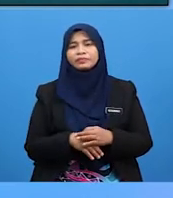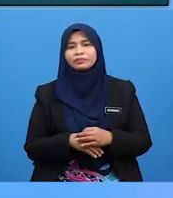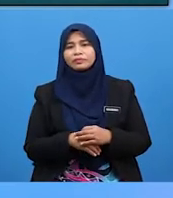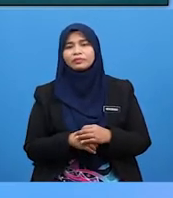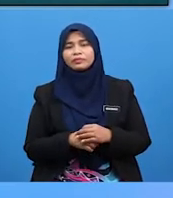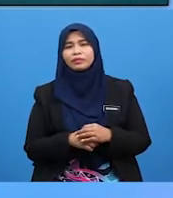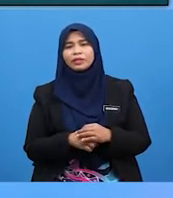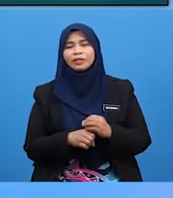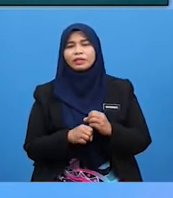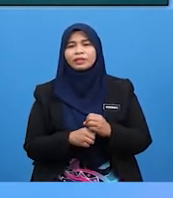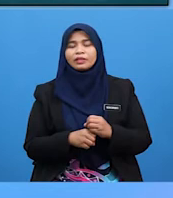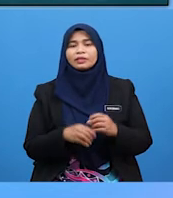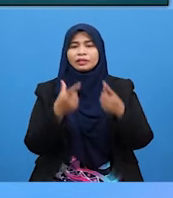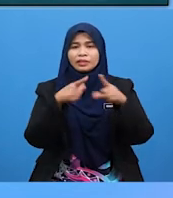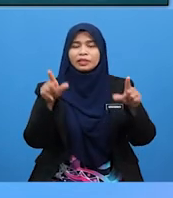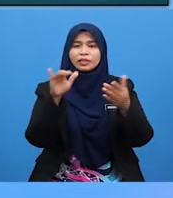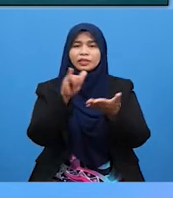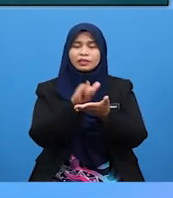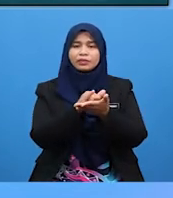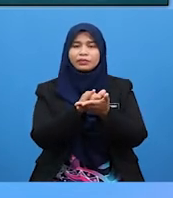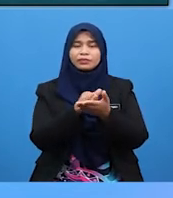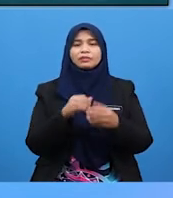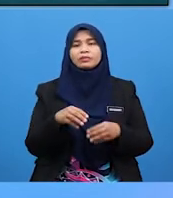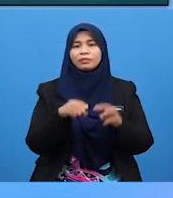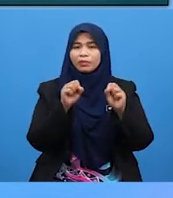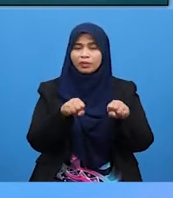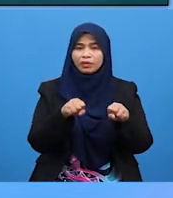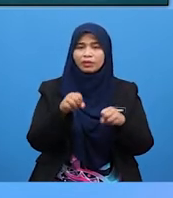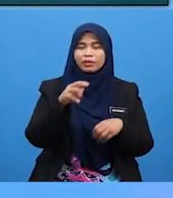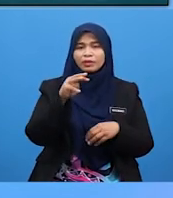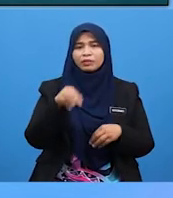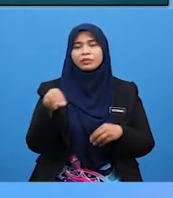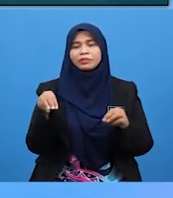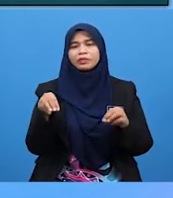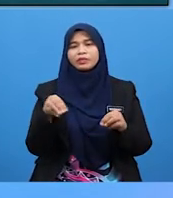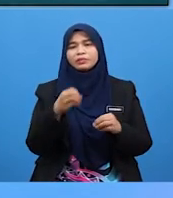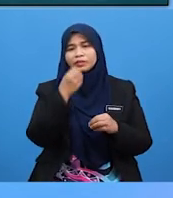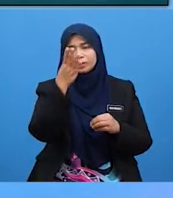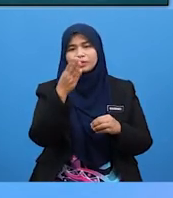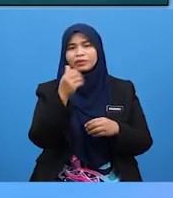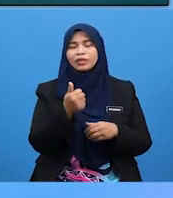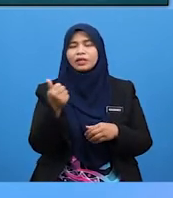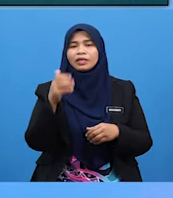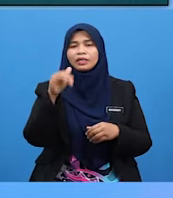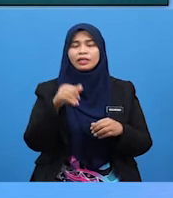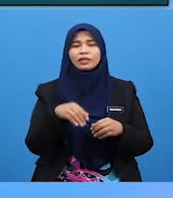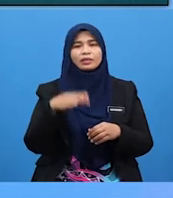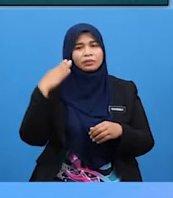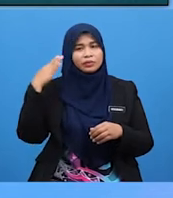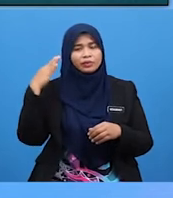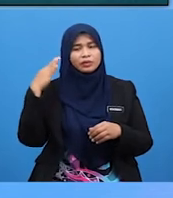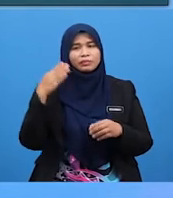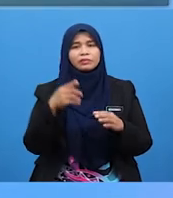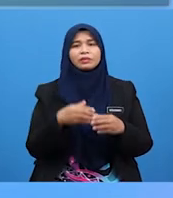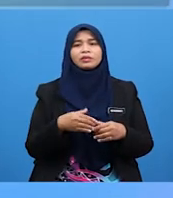Selain rekoder Bolehkah murid-murid sebutkan Alatan yang dibunyikan melalui